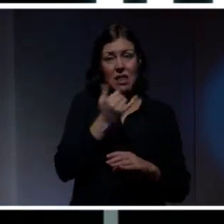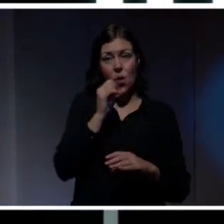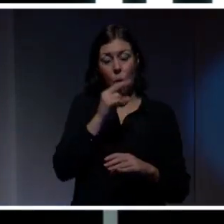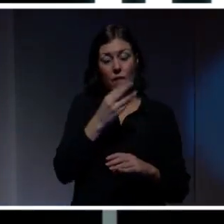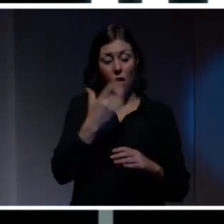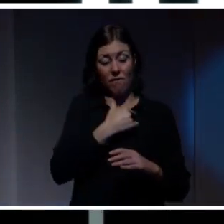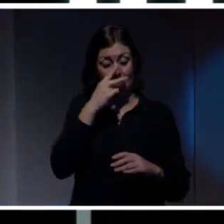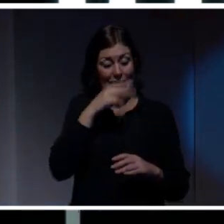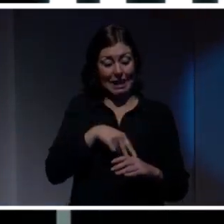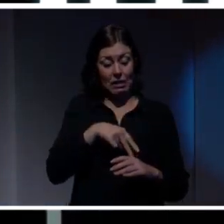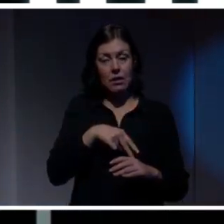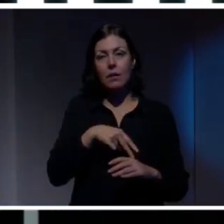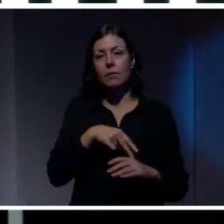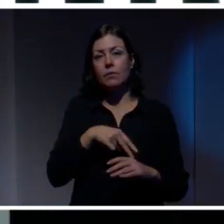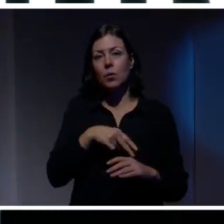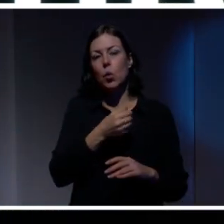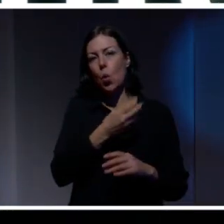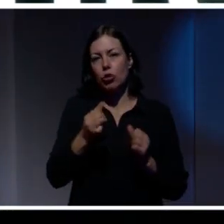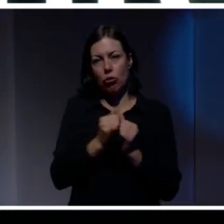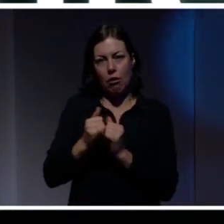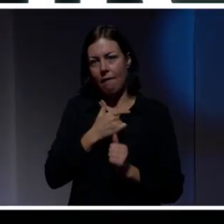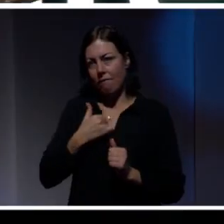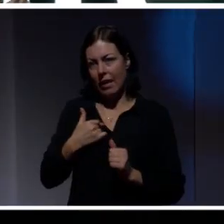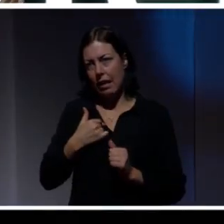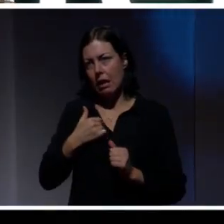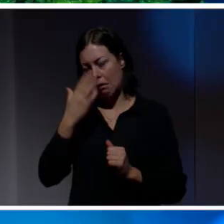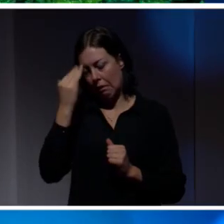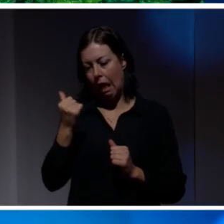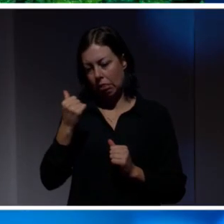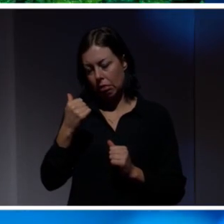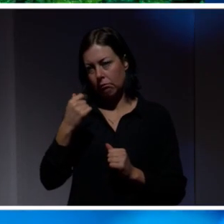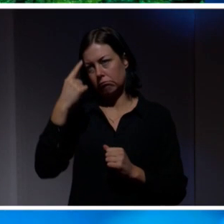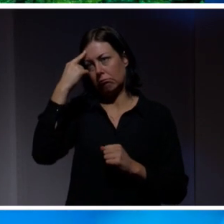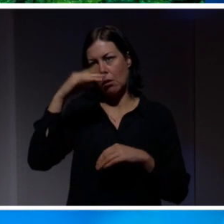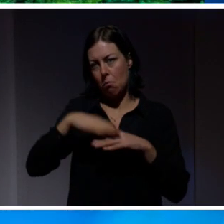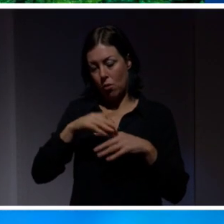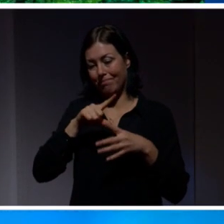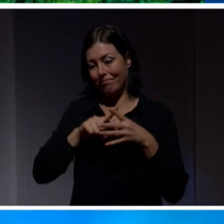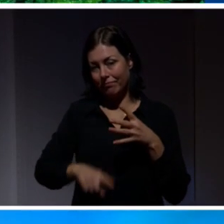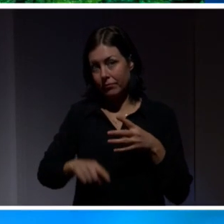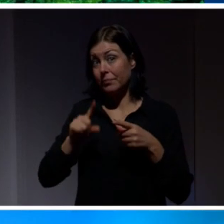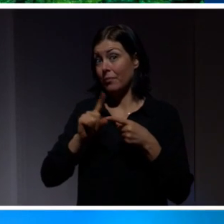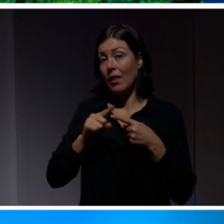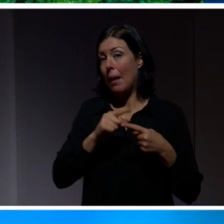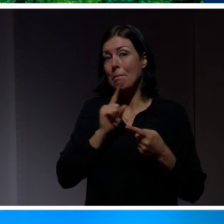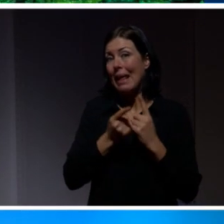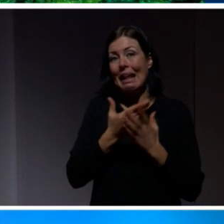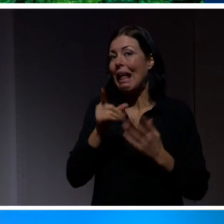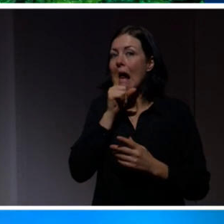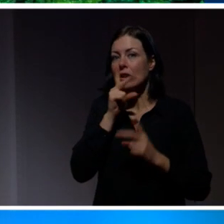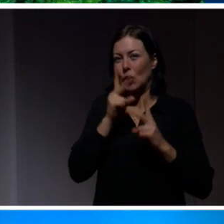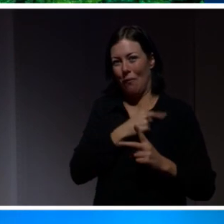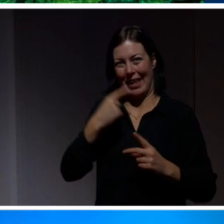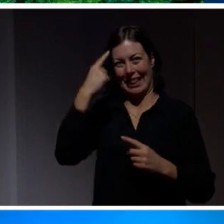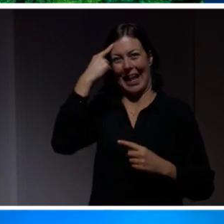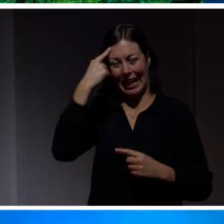ta med oss. den första som jag skulle vilja ta upp det är att det blir inte allting som har tänkt oss. Av olika anledningar. Så vi kan